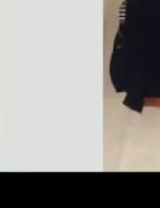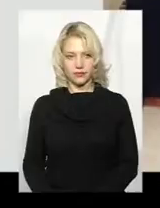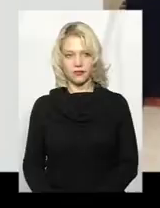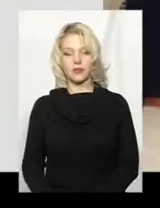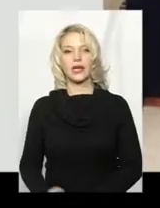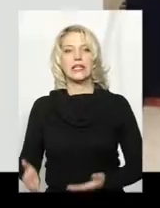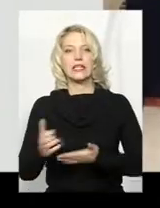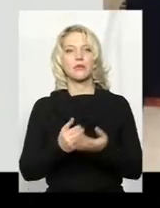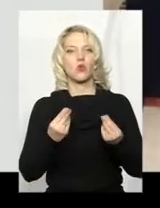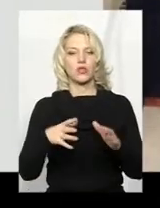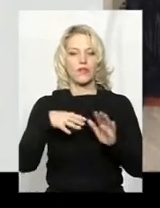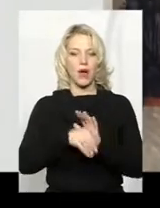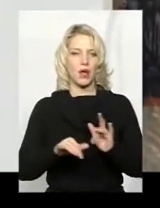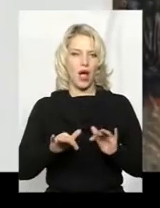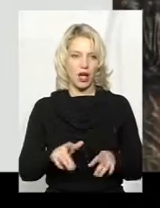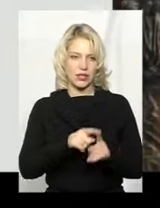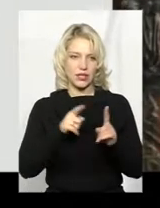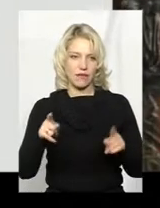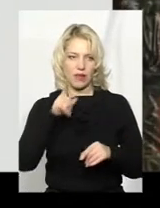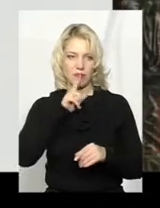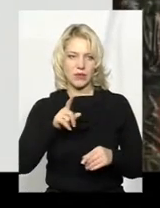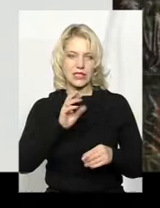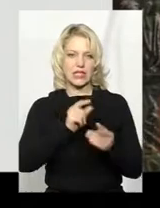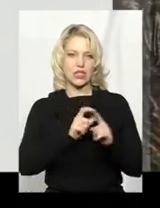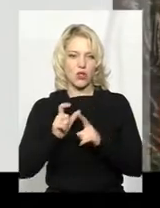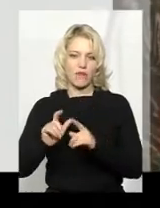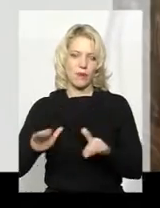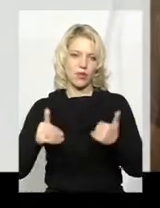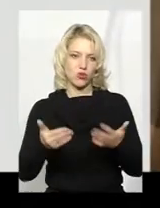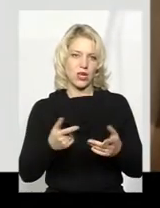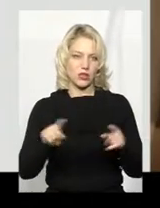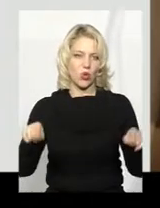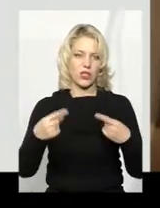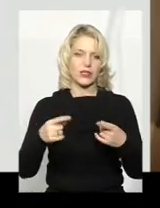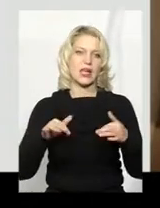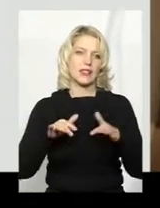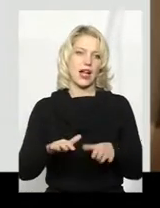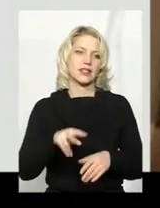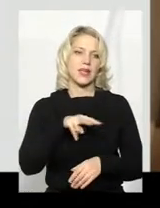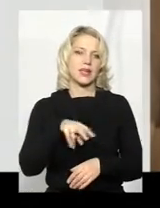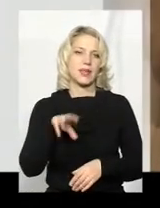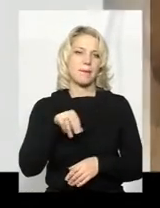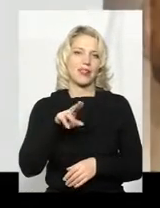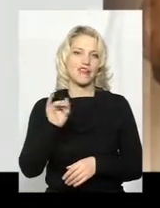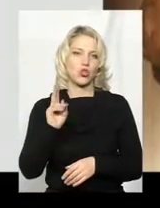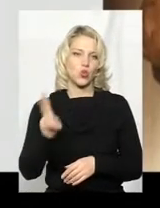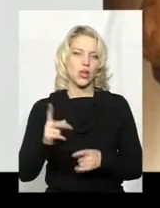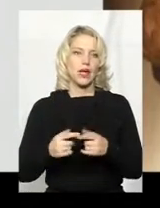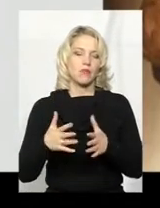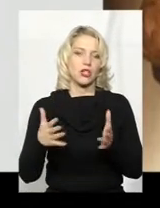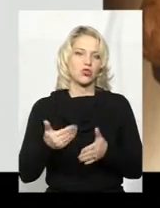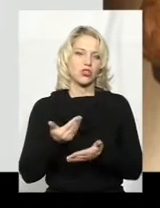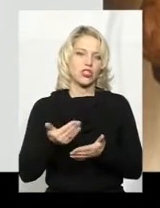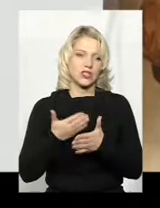Збір коштів в рамках акції тривав місяць. За словами ініціатора та організатора акції Лесі Медведюк, більшу частину зібрали